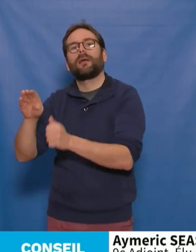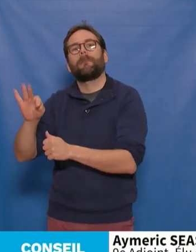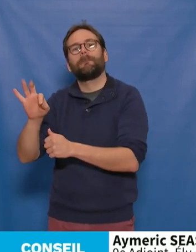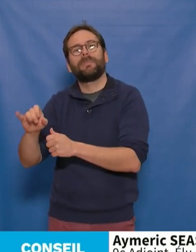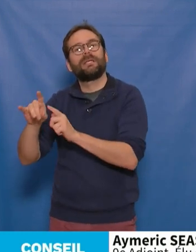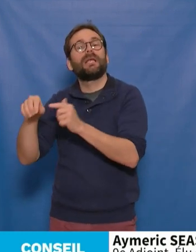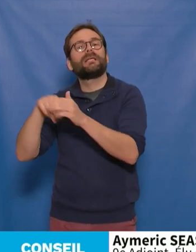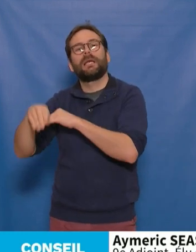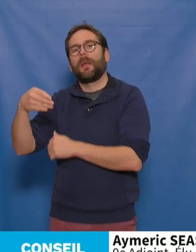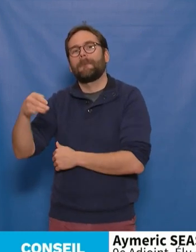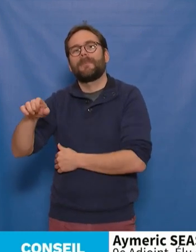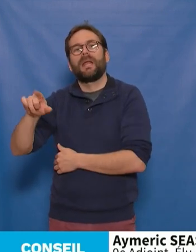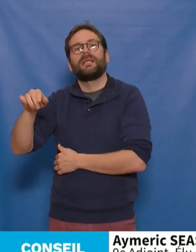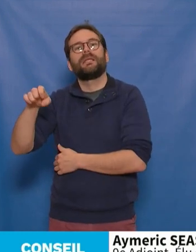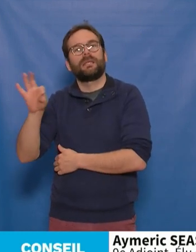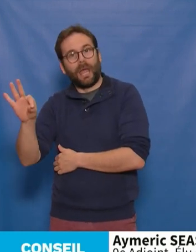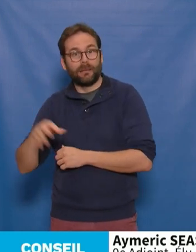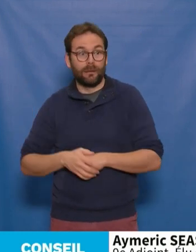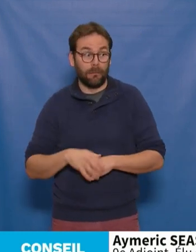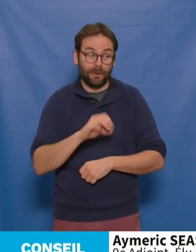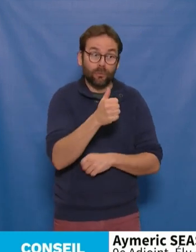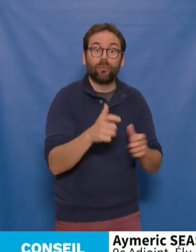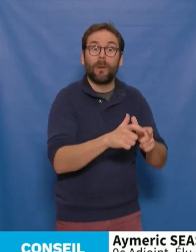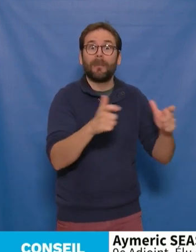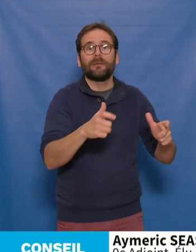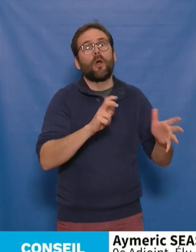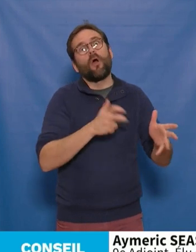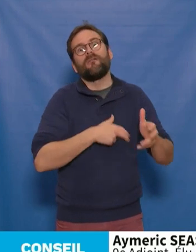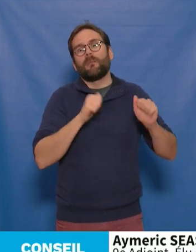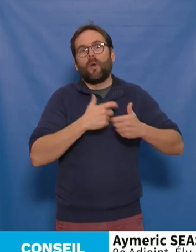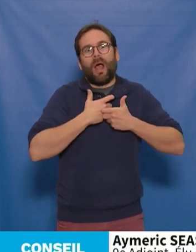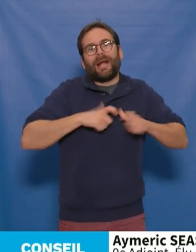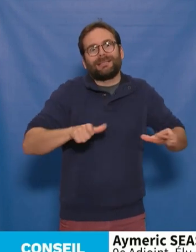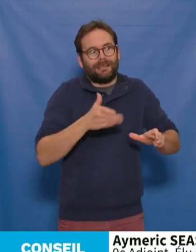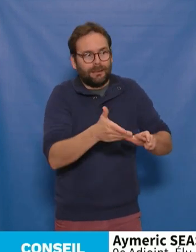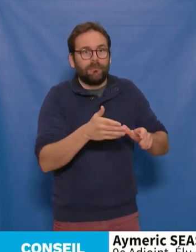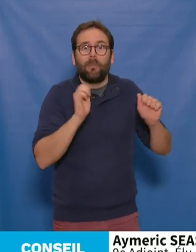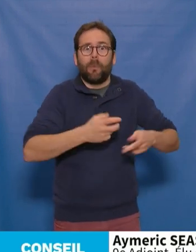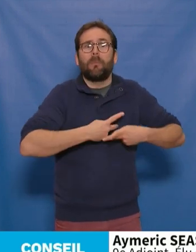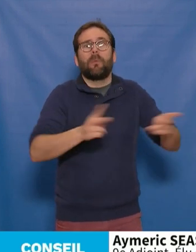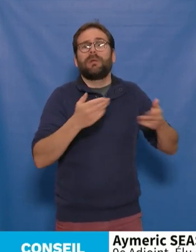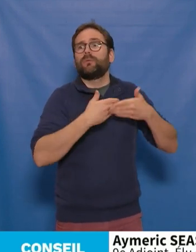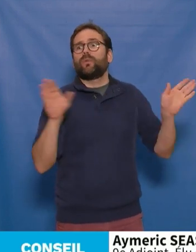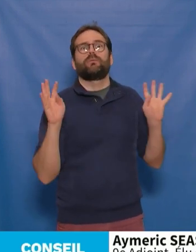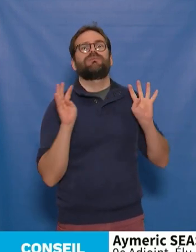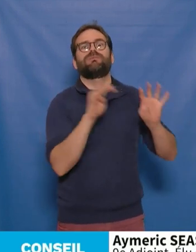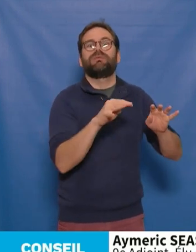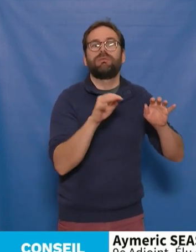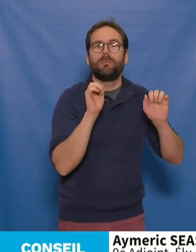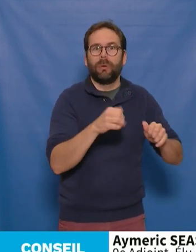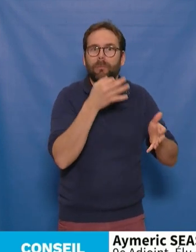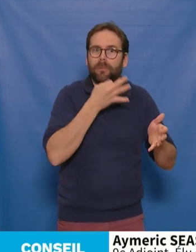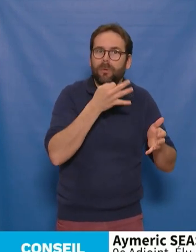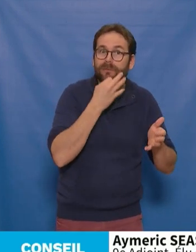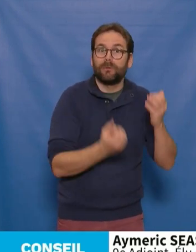surtout, l'occasion de rendre ce bâtiment accessible, de l'ouvrir donc à tous les publics qui pourront bénéficier